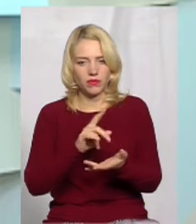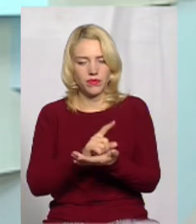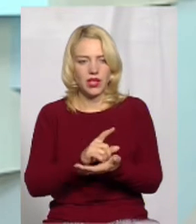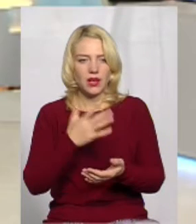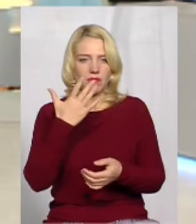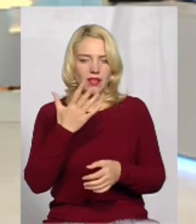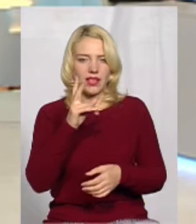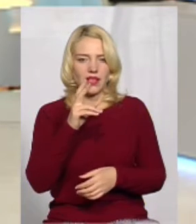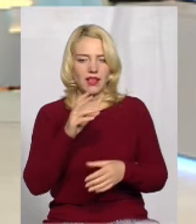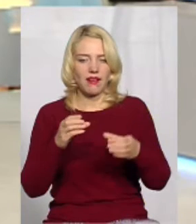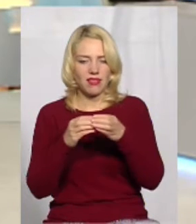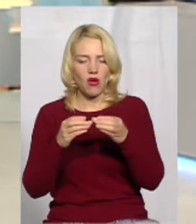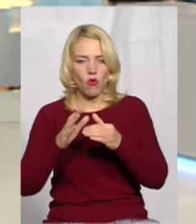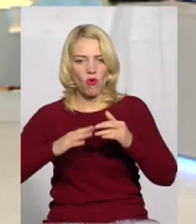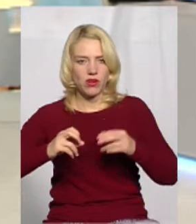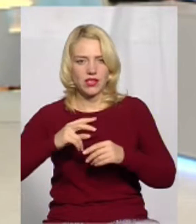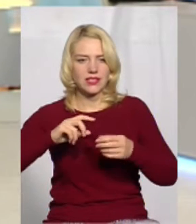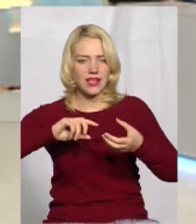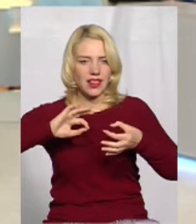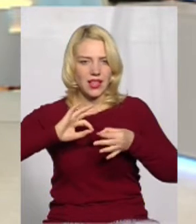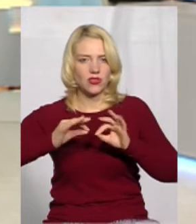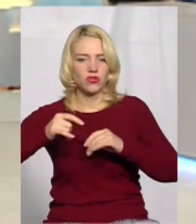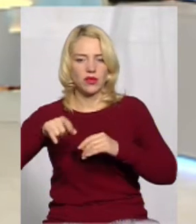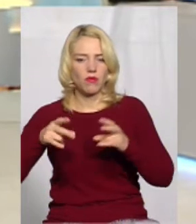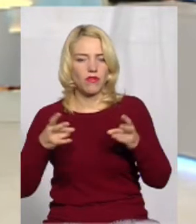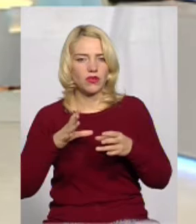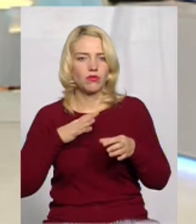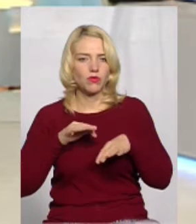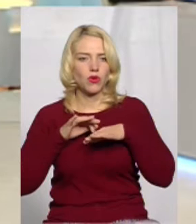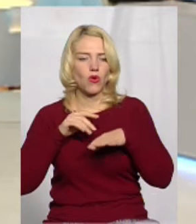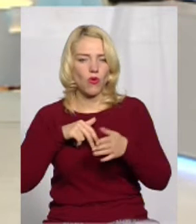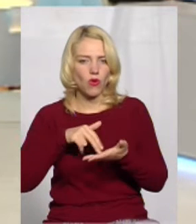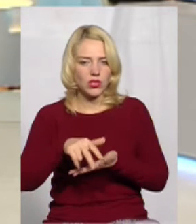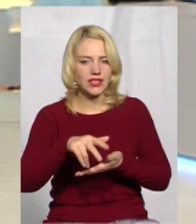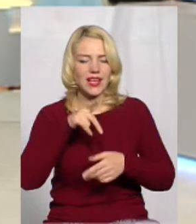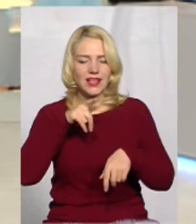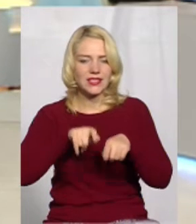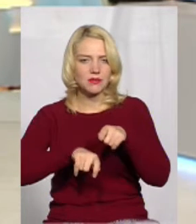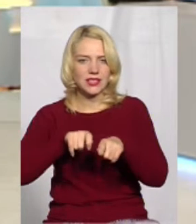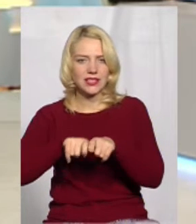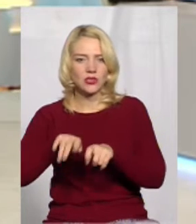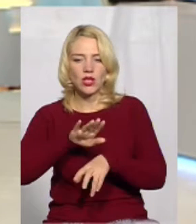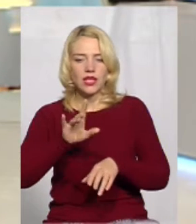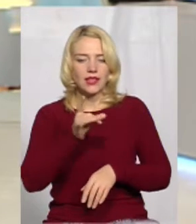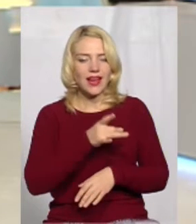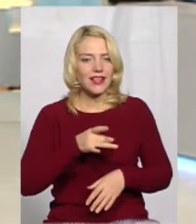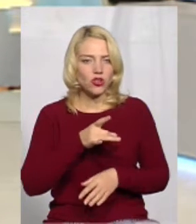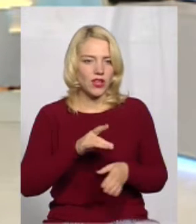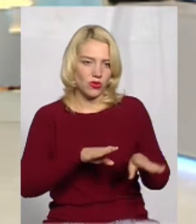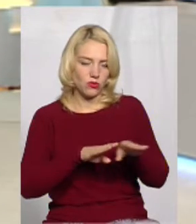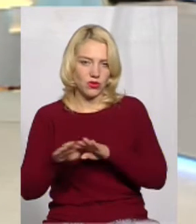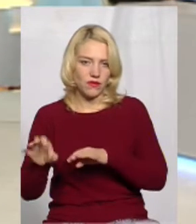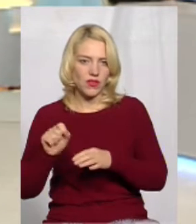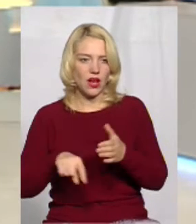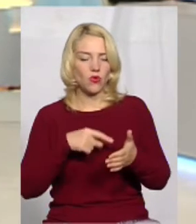п'ятої категорії складності. І мали би обов'язково проходити експертизу не на регіональному рівні, а